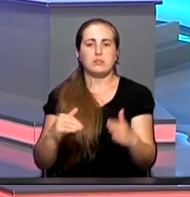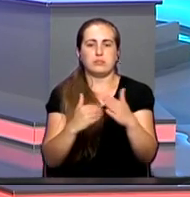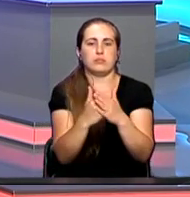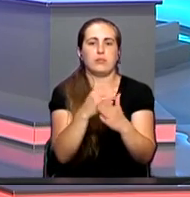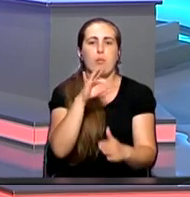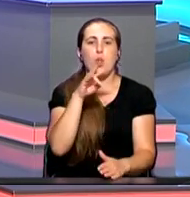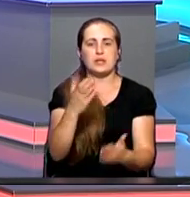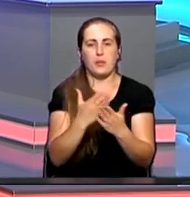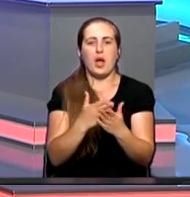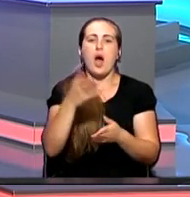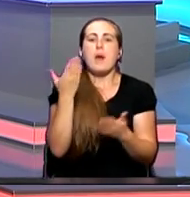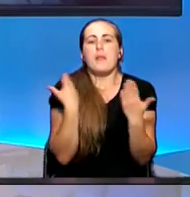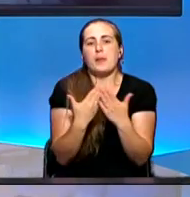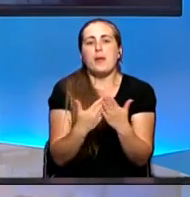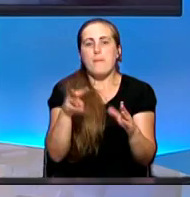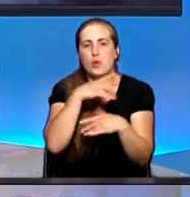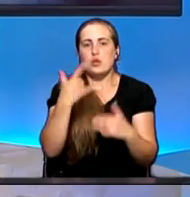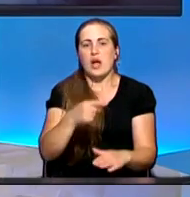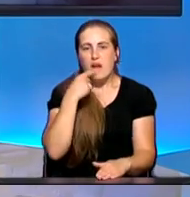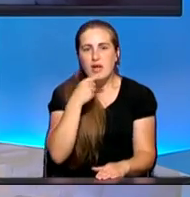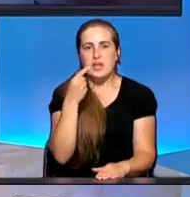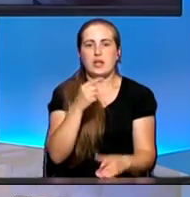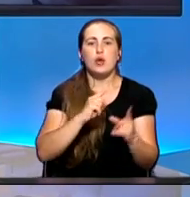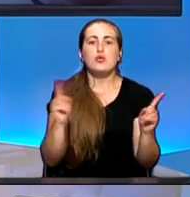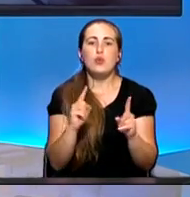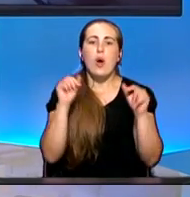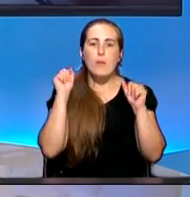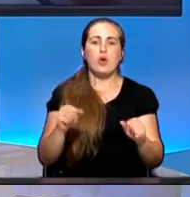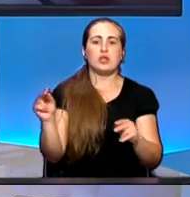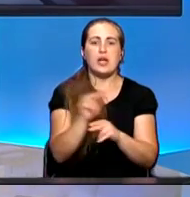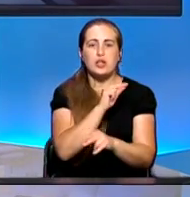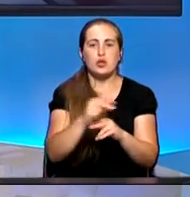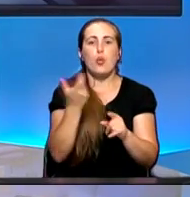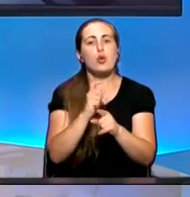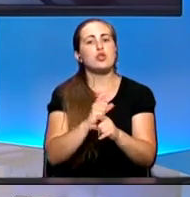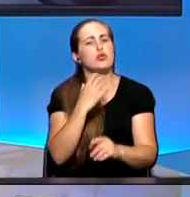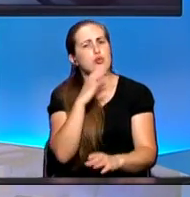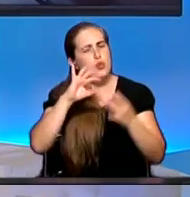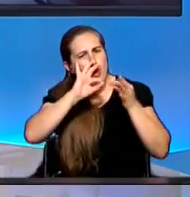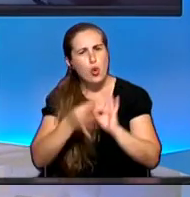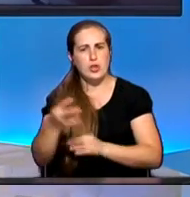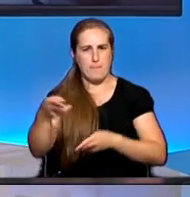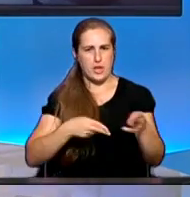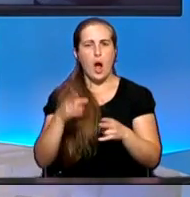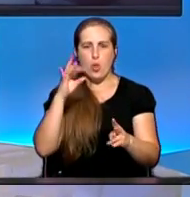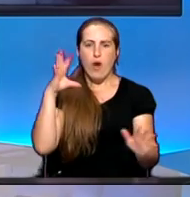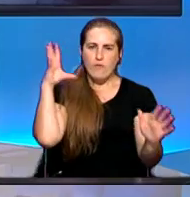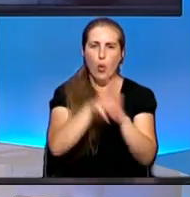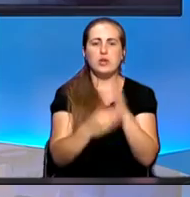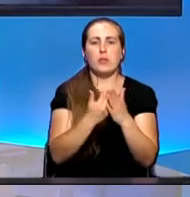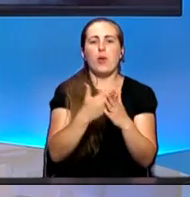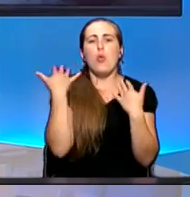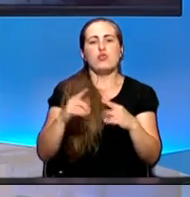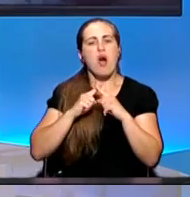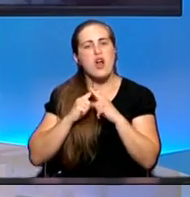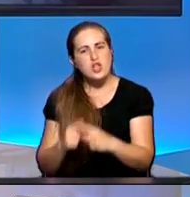операции, например, мы говорили уже о том, что можно лечить даже какие-то очень сложные операции, но сюда входят ли хронические